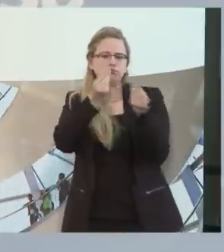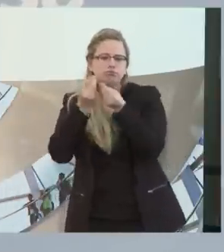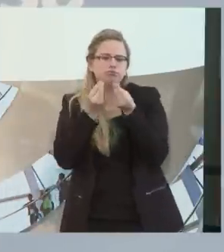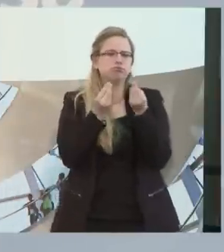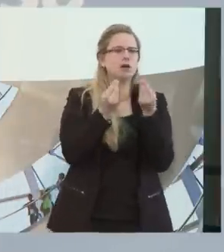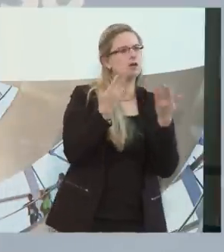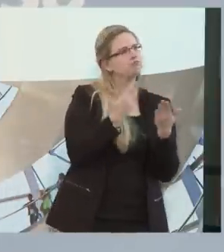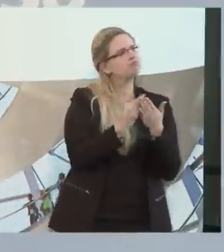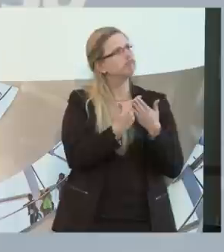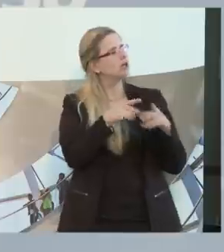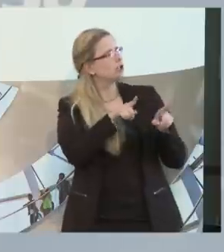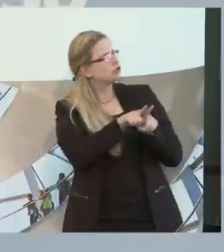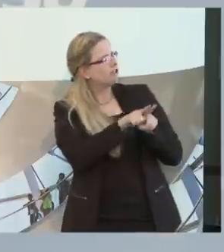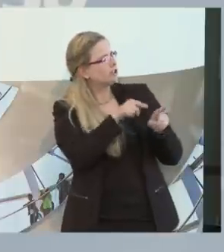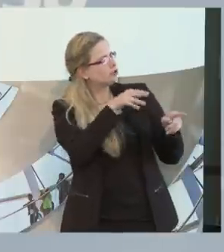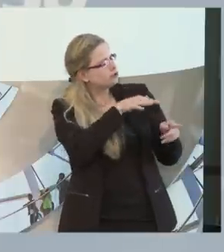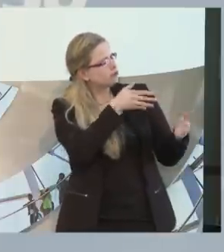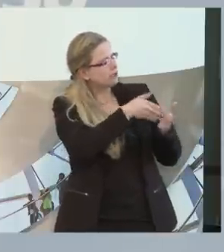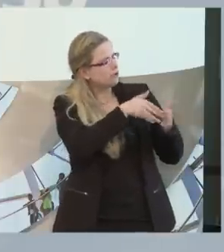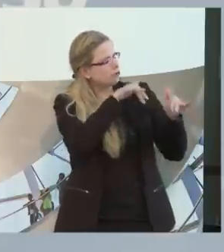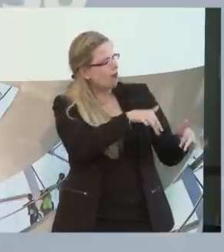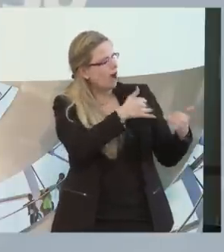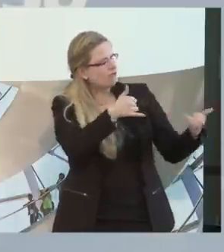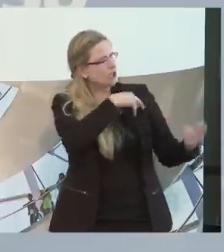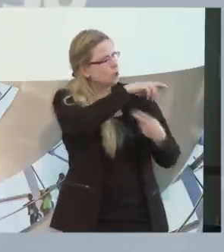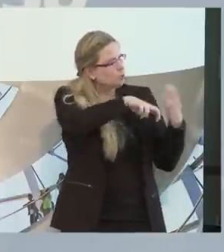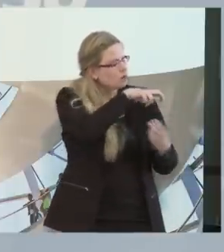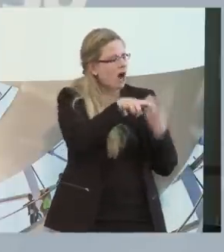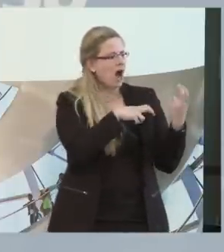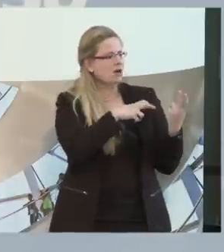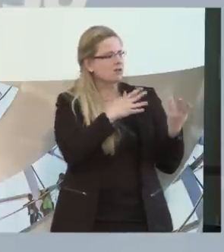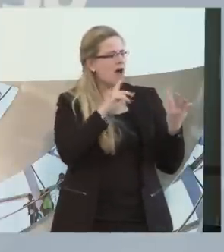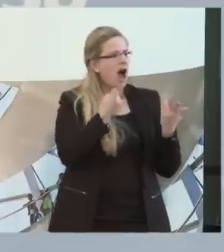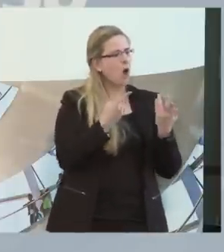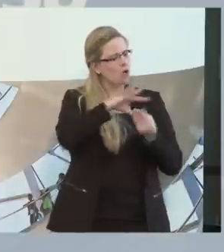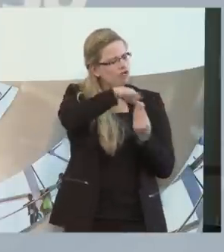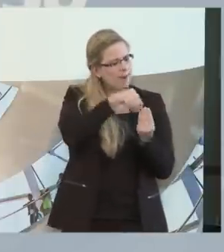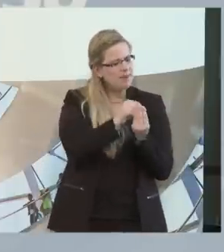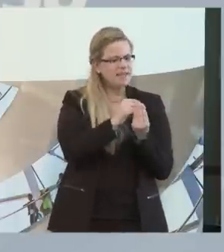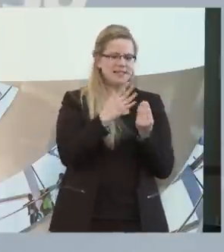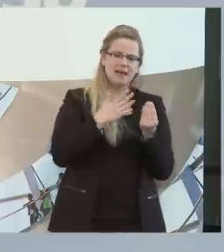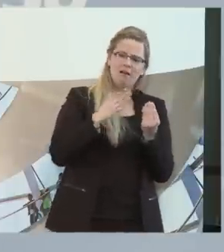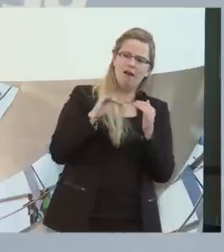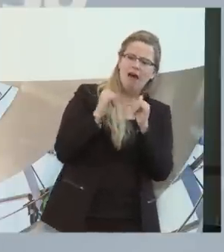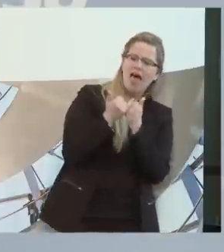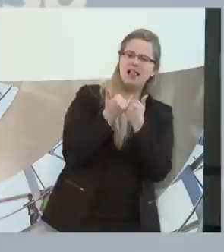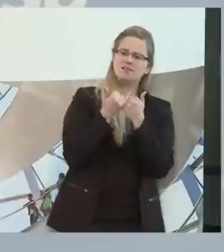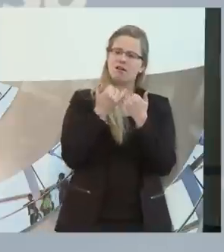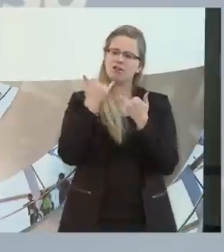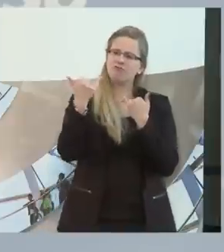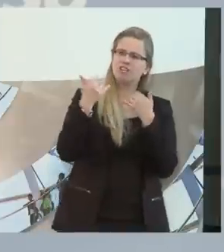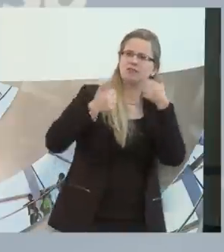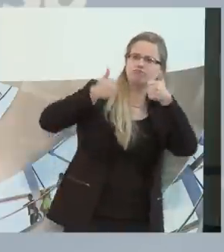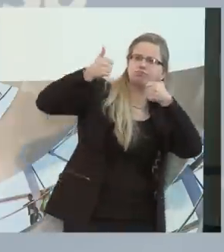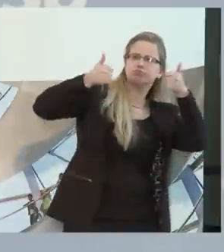Geschwistern um, die ein Handicap haben, welche Stellung ist in der Familie auch den Eltern gegenüber, also dass man das auch